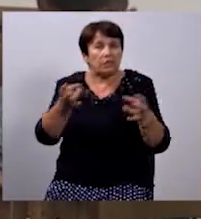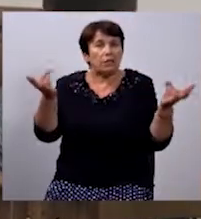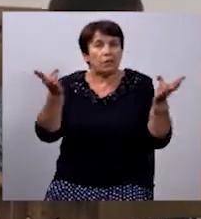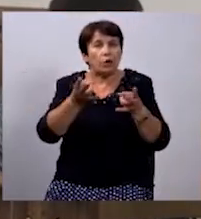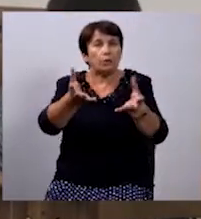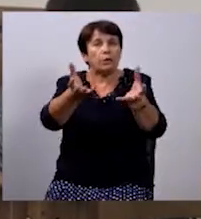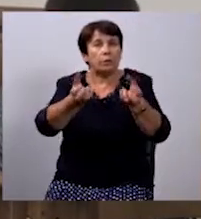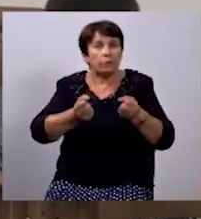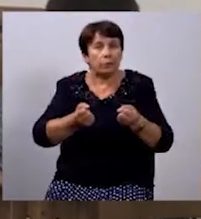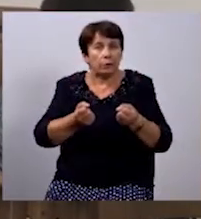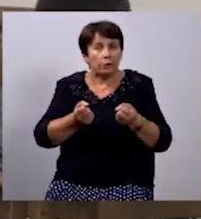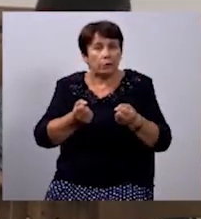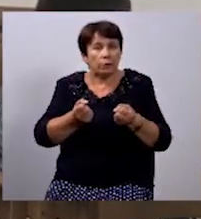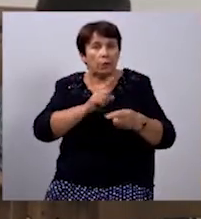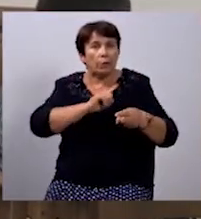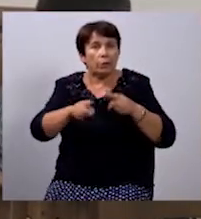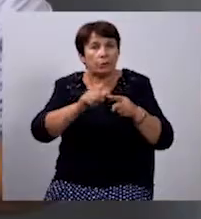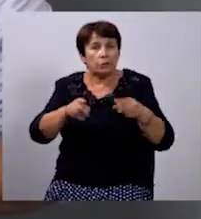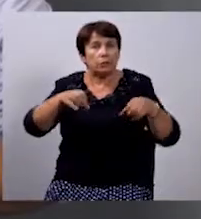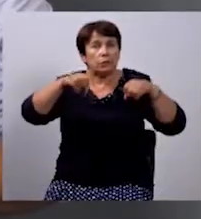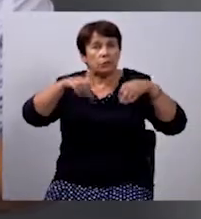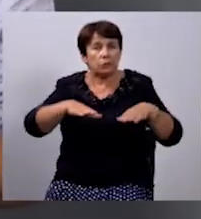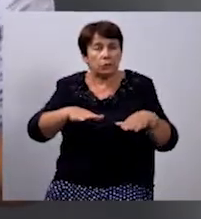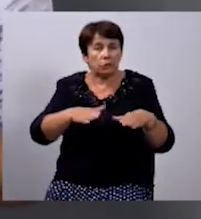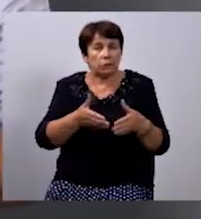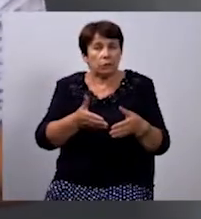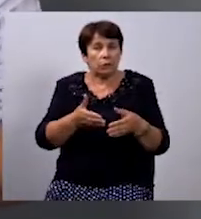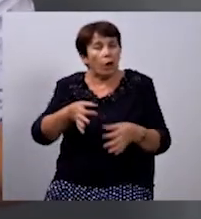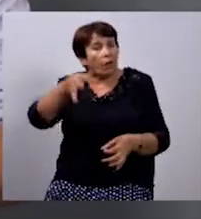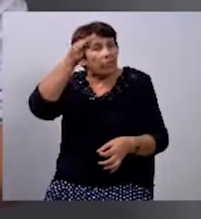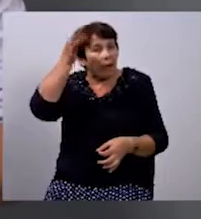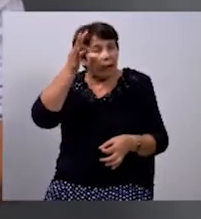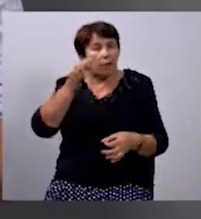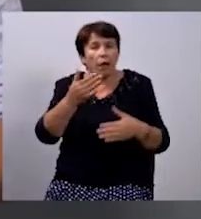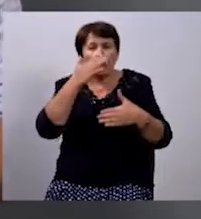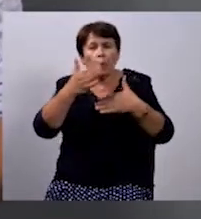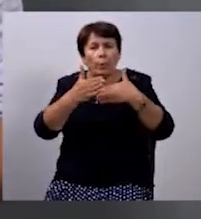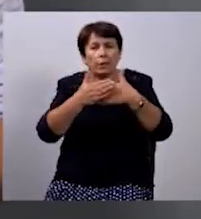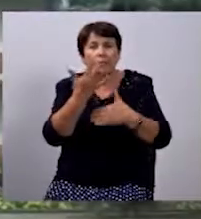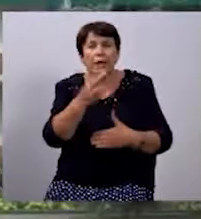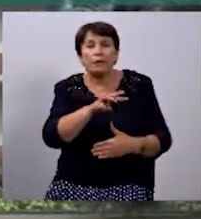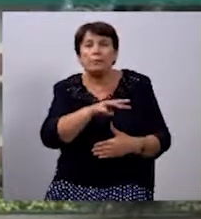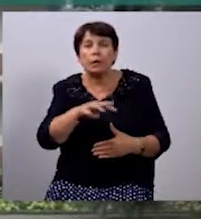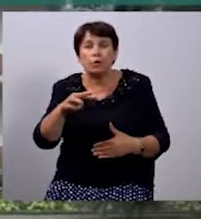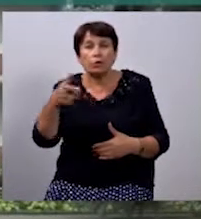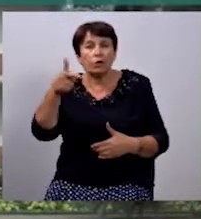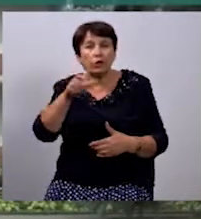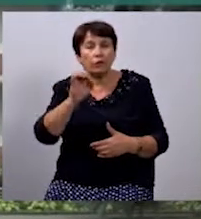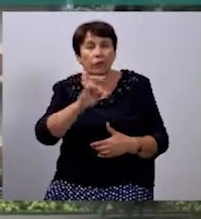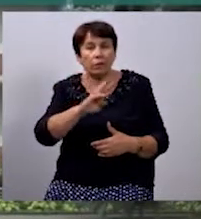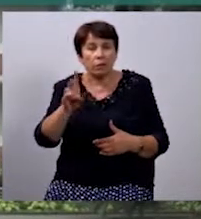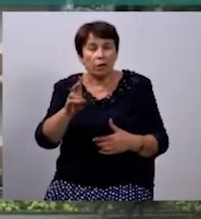прийняття якнайшвидших рішень. Нагадаю, близько 5 мільйонів гривень